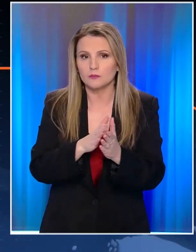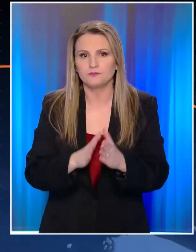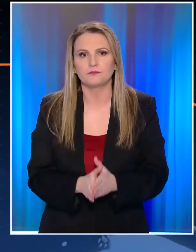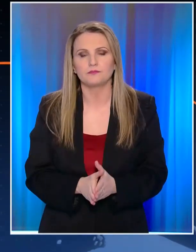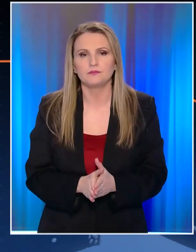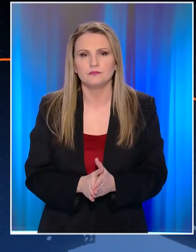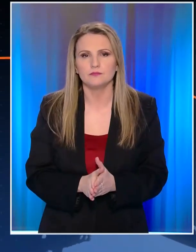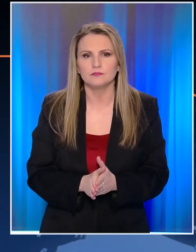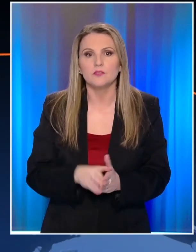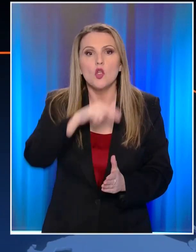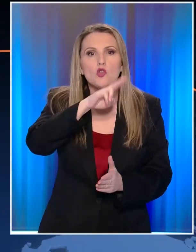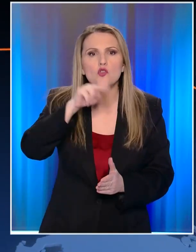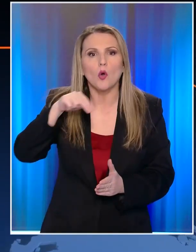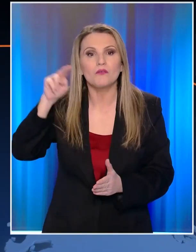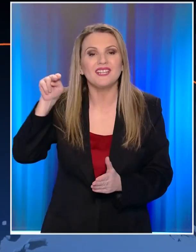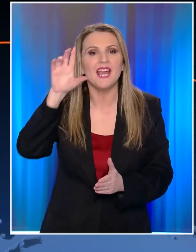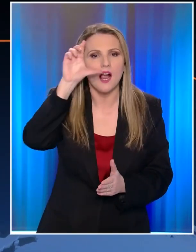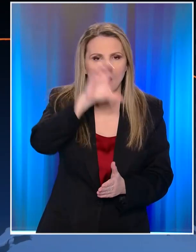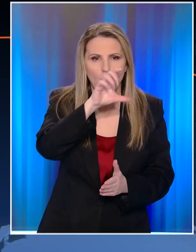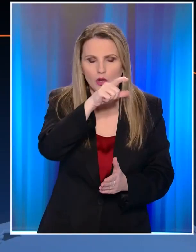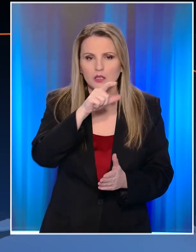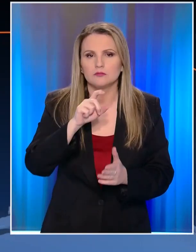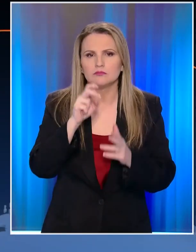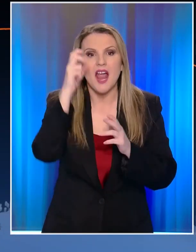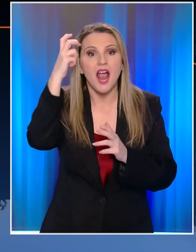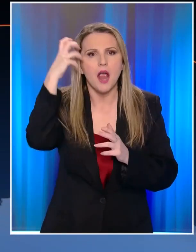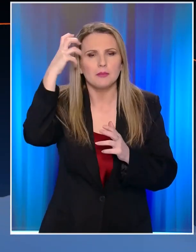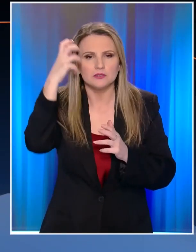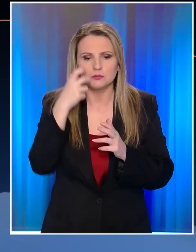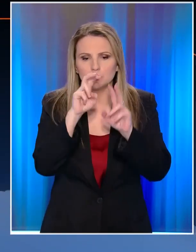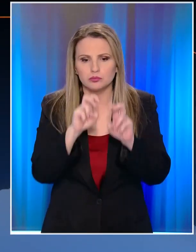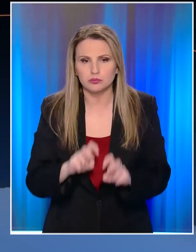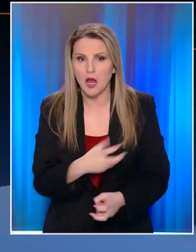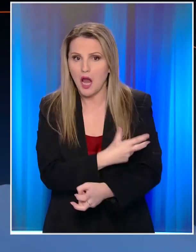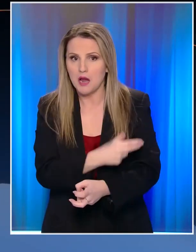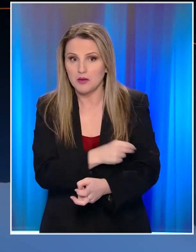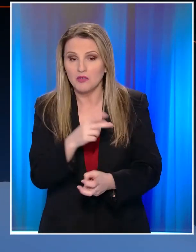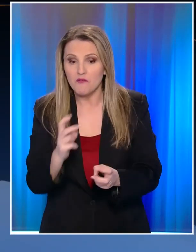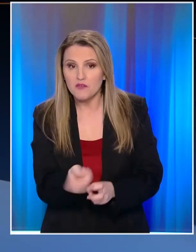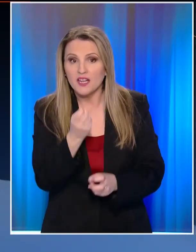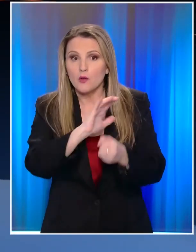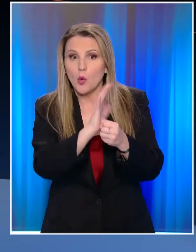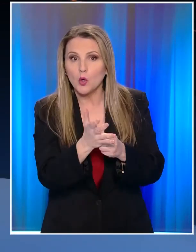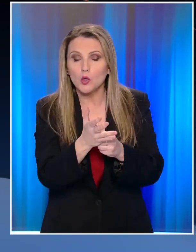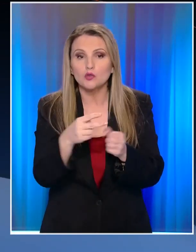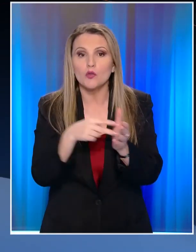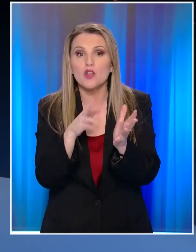Ερευνητές σε Πανεπιστήμιο της Νορβηγίας ανακάλυψαν αντισώματα κορονοϊού σε δείγματα αίματος από το 2019.